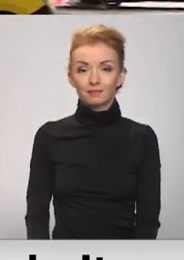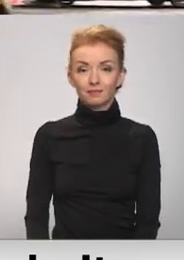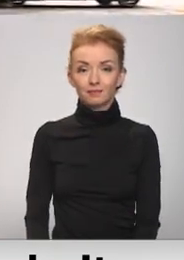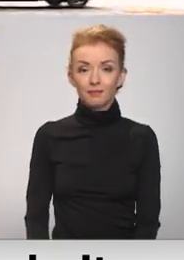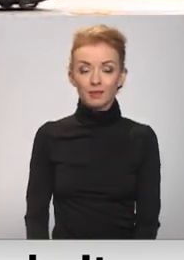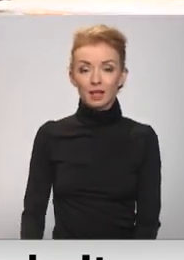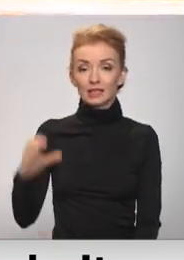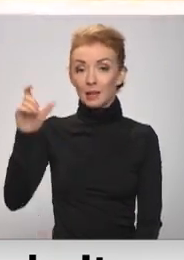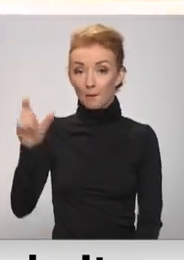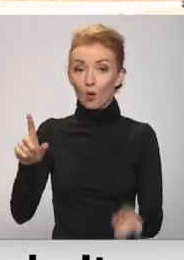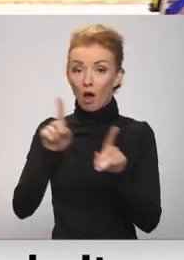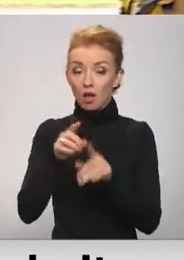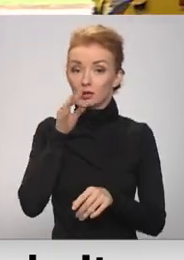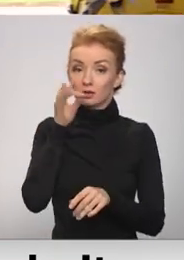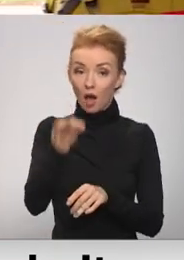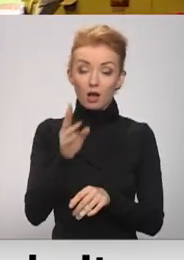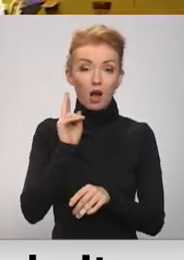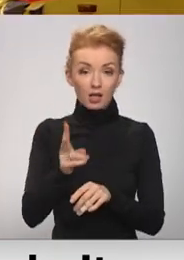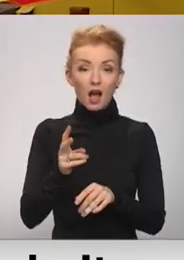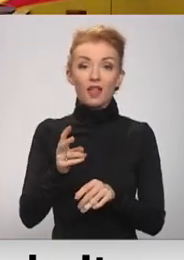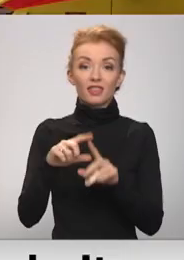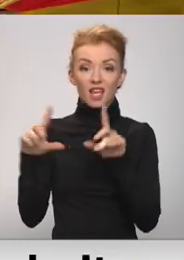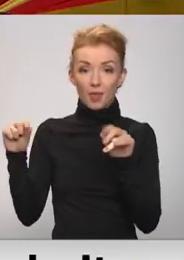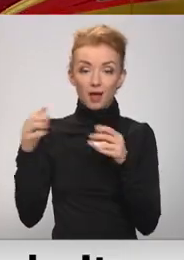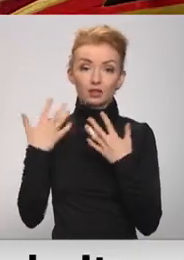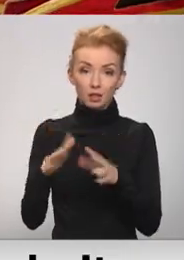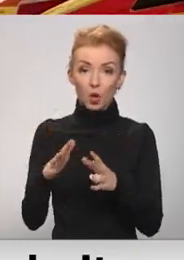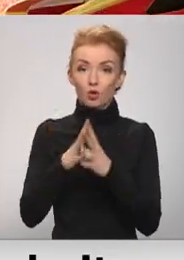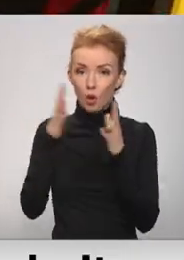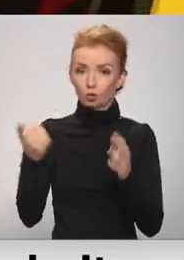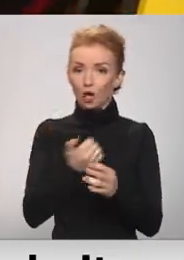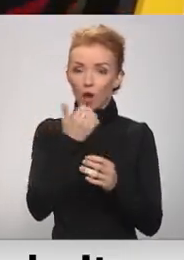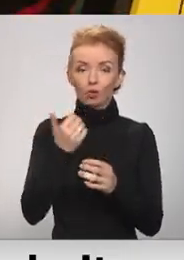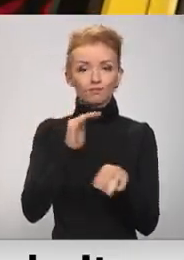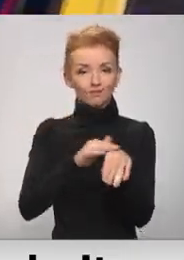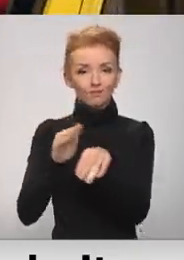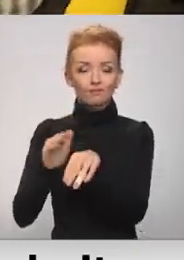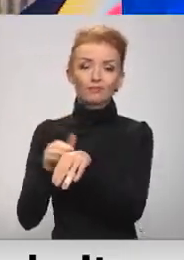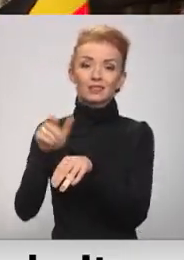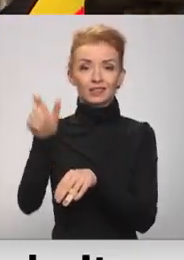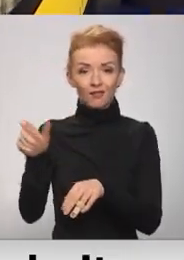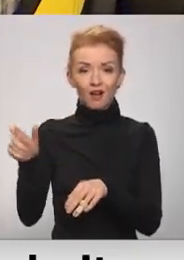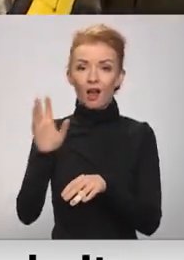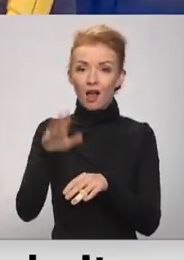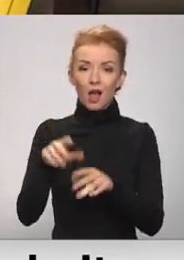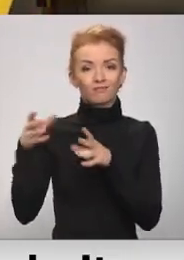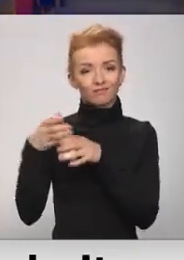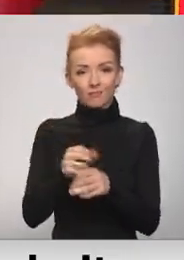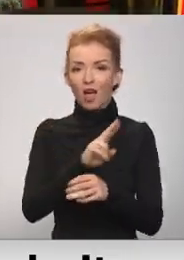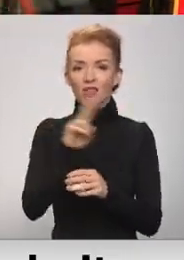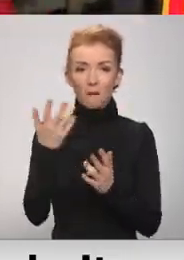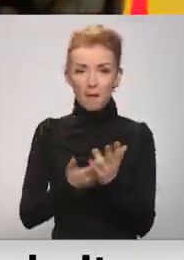Liena Cīpule arī uzsver. Svarīgi, ka dienests jau vairākus gadus izglīto sabiedrību, lai samazinātu nepamatotu izsaukumu skaitu.